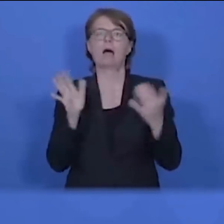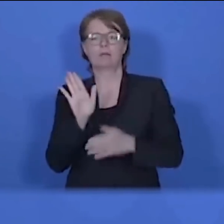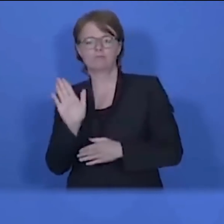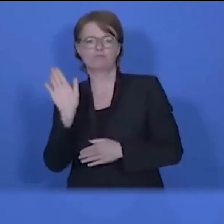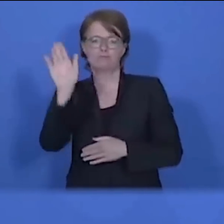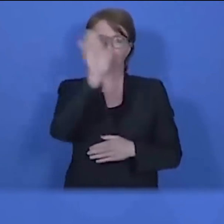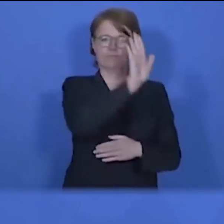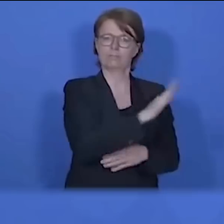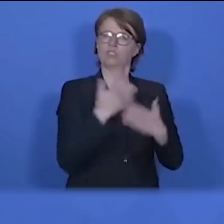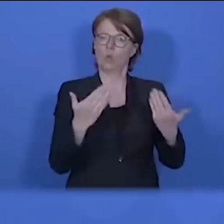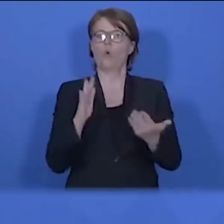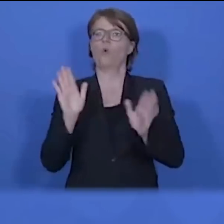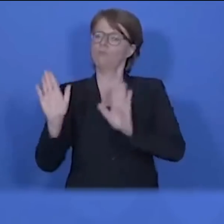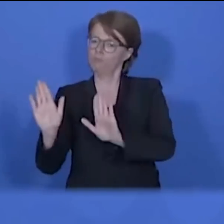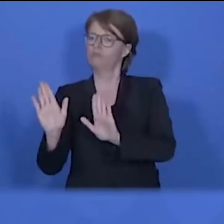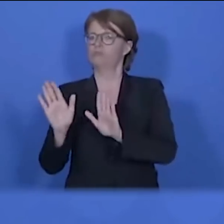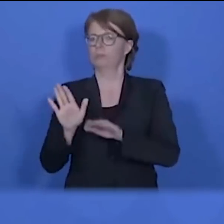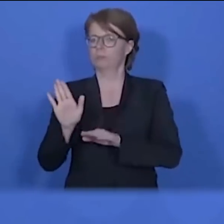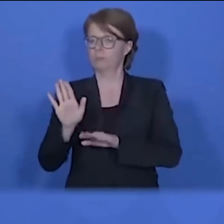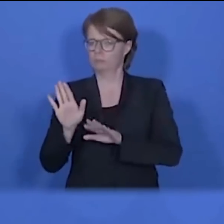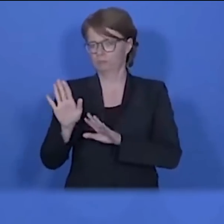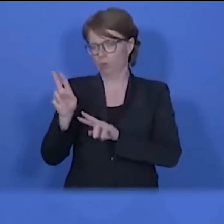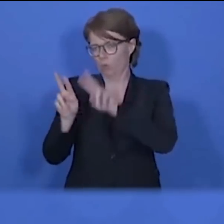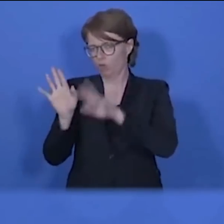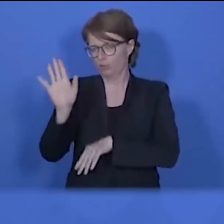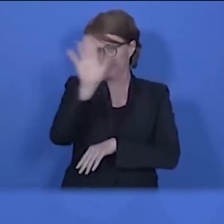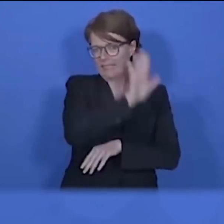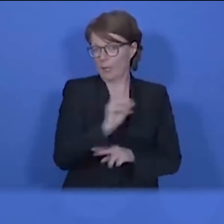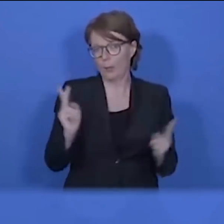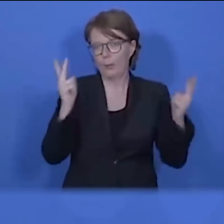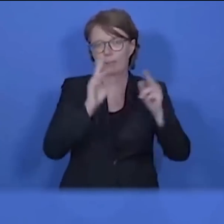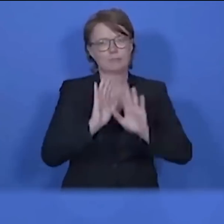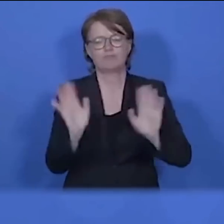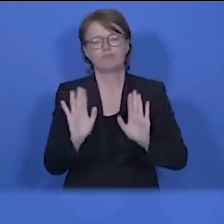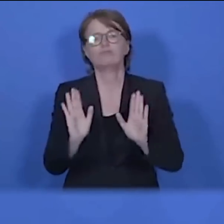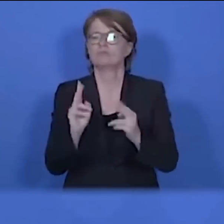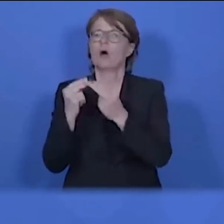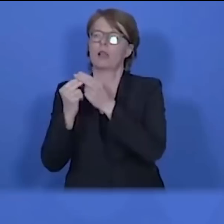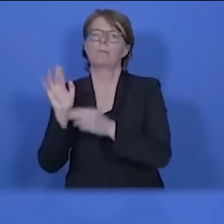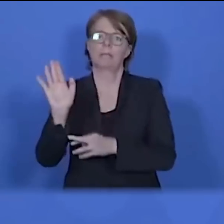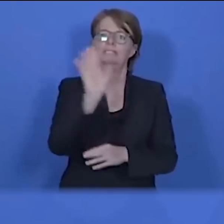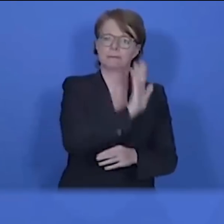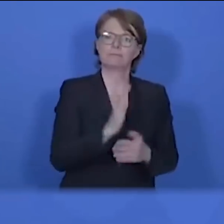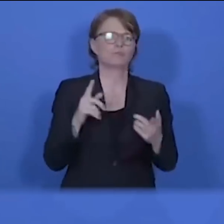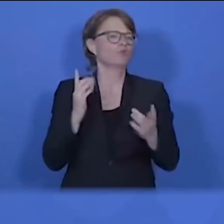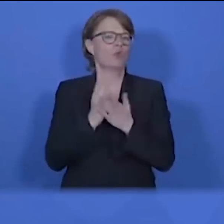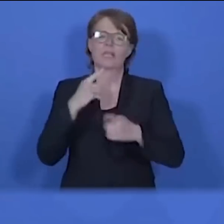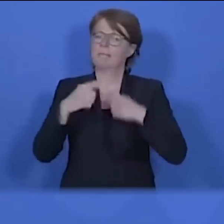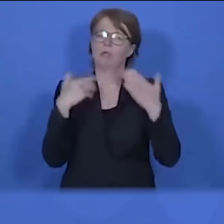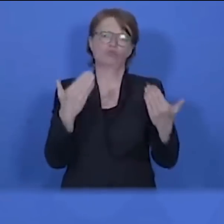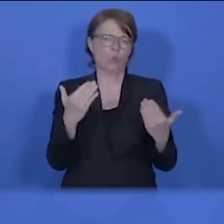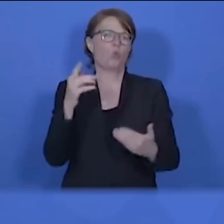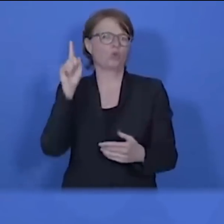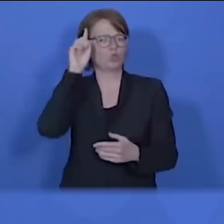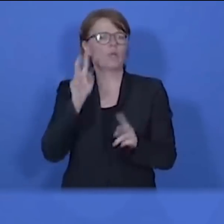Abweichungen, und das wird auch angesichts regionaler Unterschiede in einem Land wie Deutschland immer so